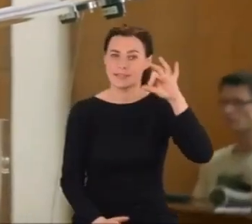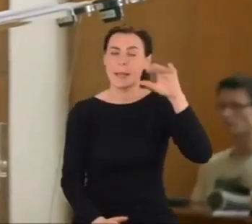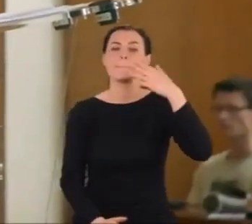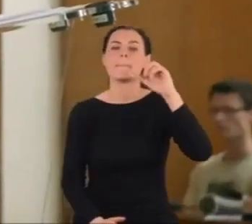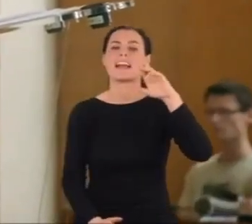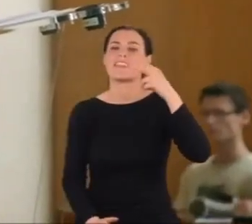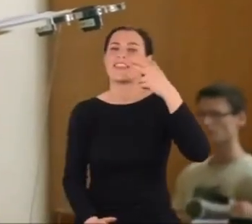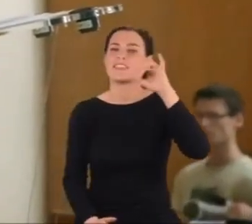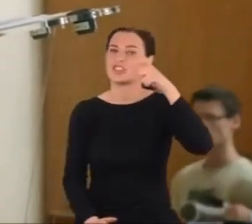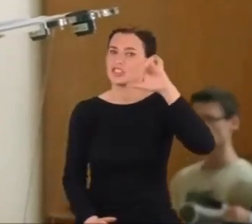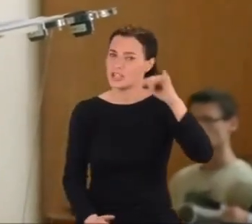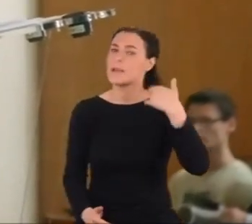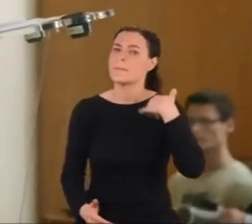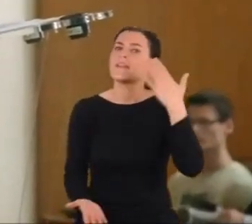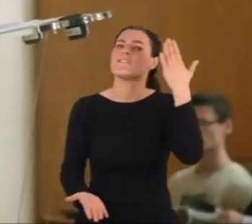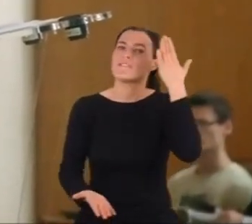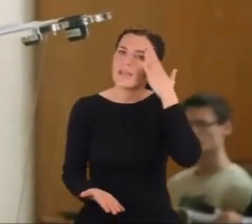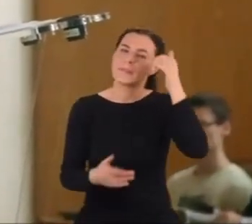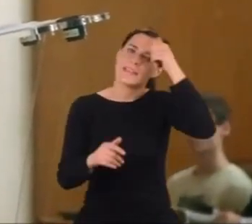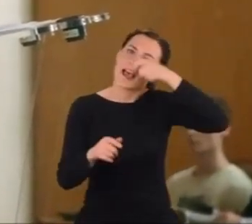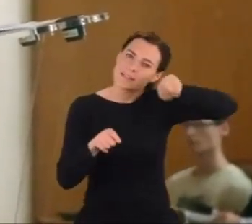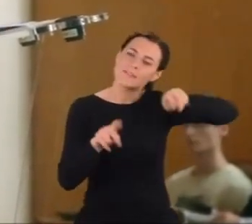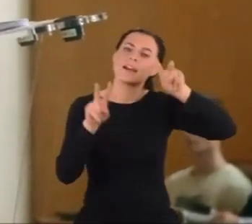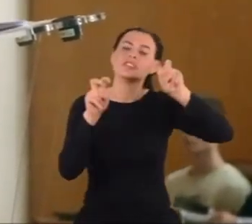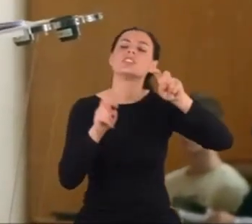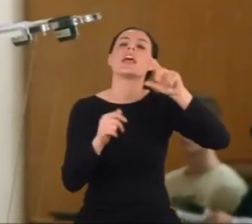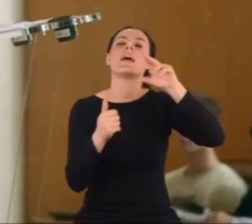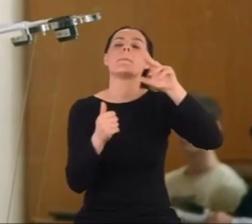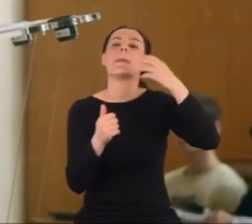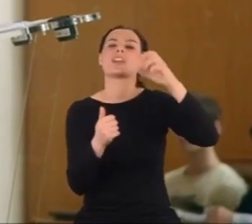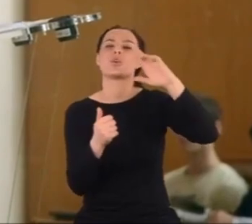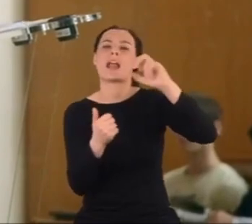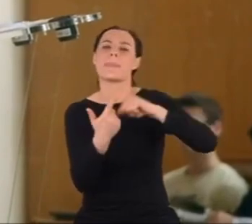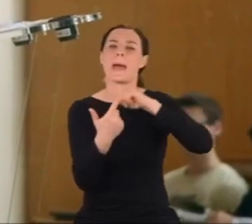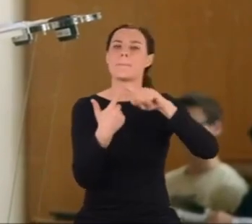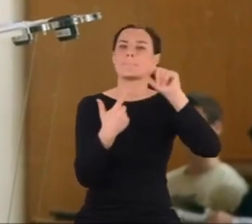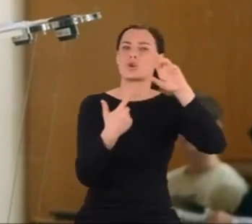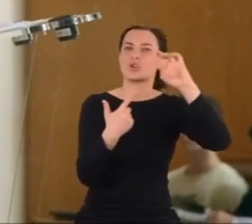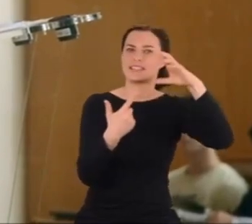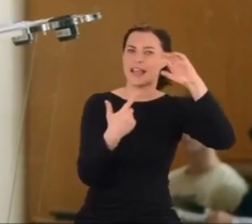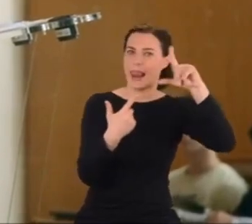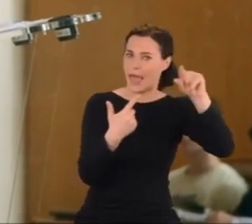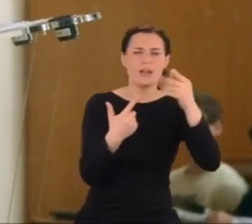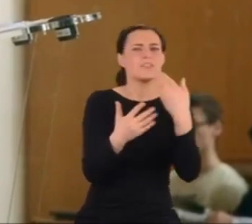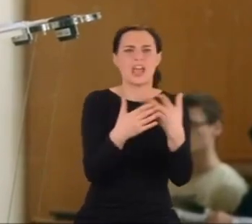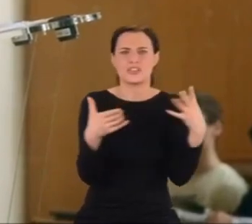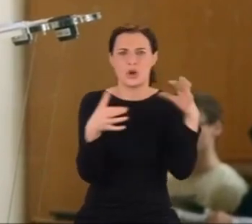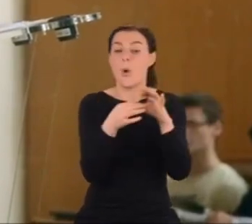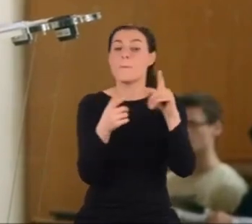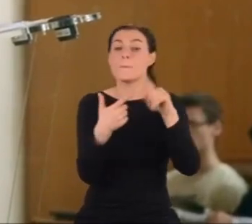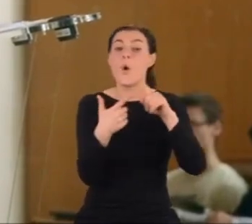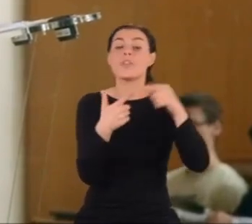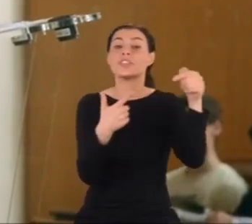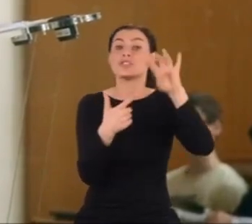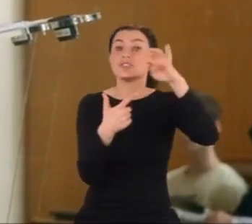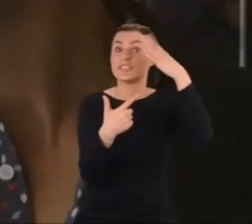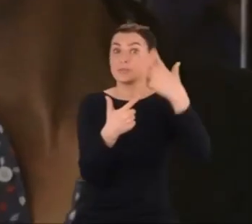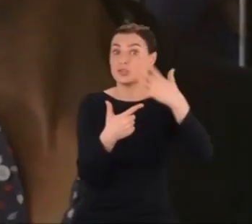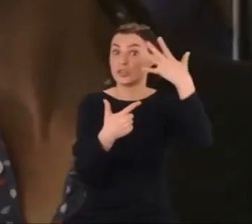znamy dziś jako efekt Majorany Brossela. Brossel to francuski fizyk, który w 1955 roku